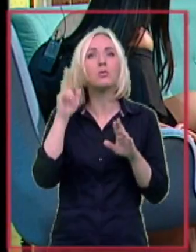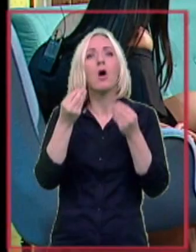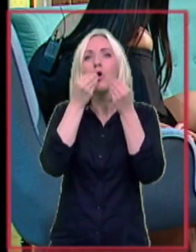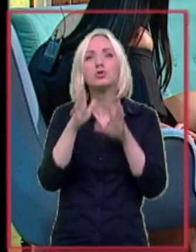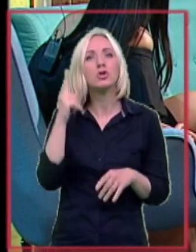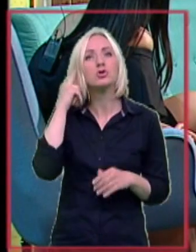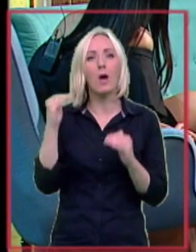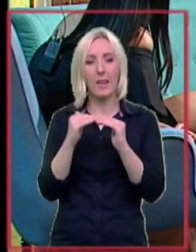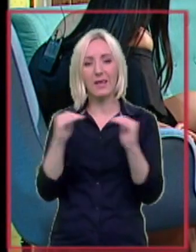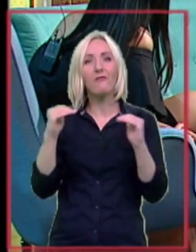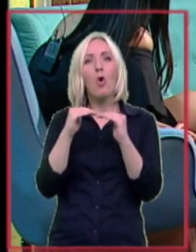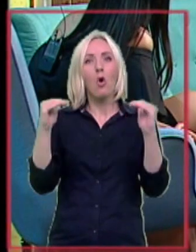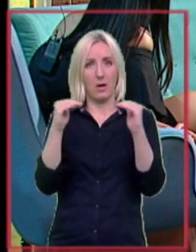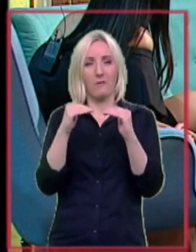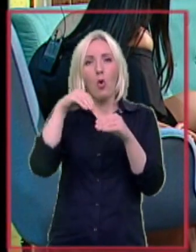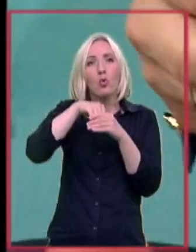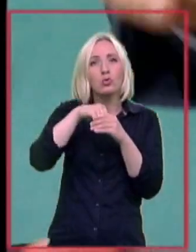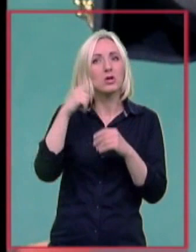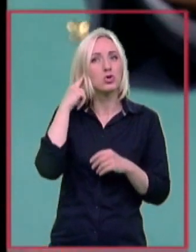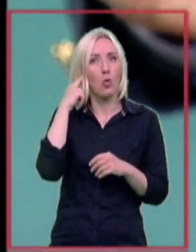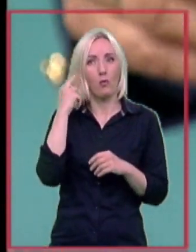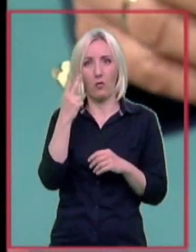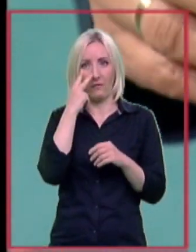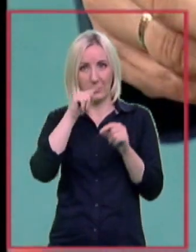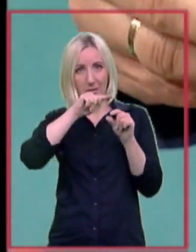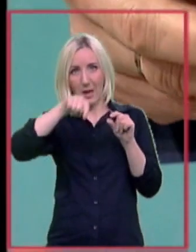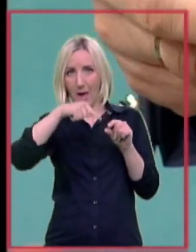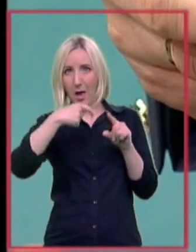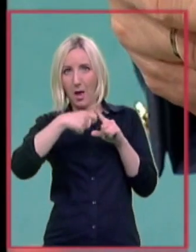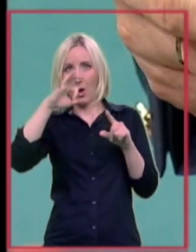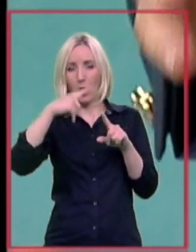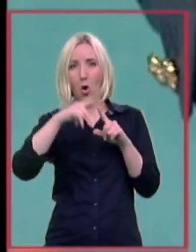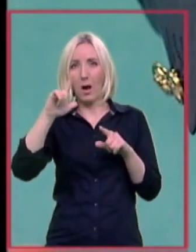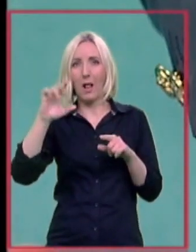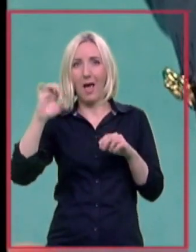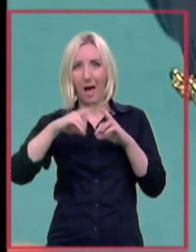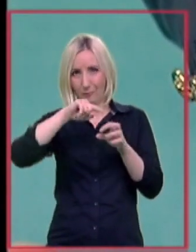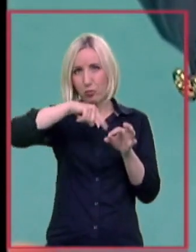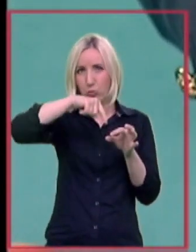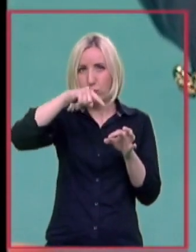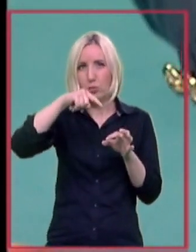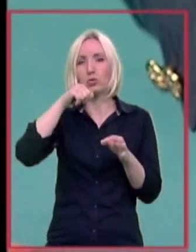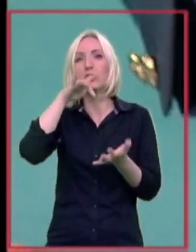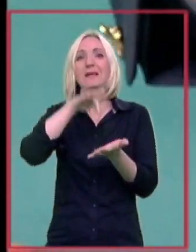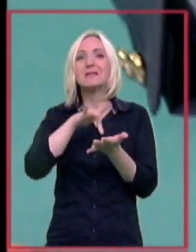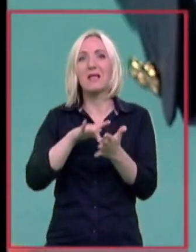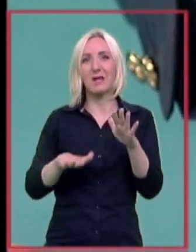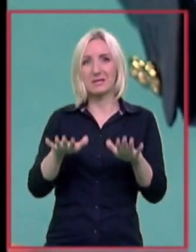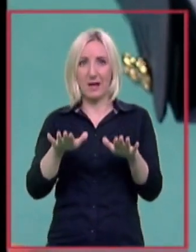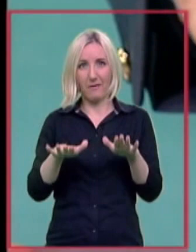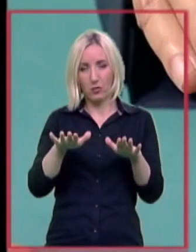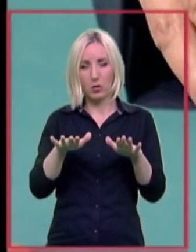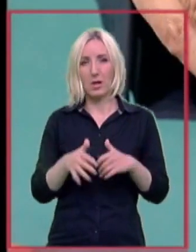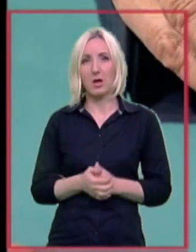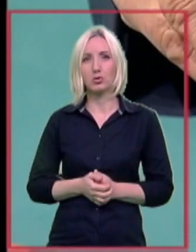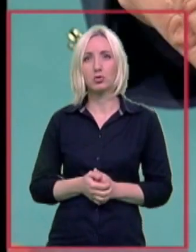sluha na nivou unutrašnje guva, ovo je unutrašnje uvo, znači ovde je kohlea i ovaj labirint, centar zaravno težu, eriferni